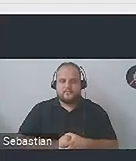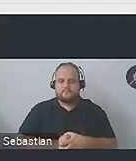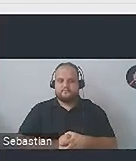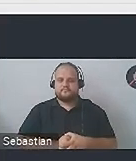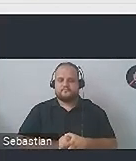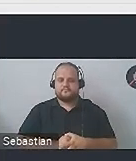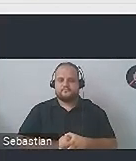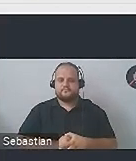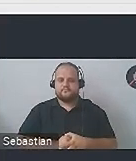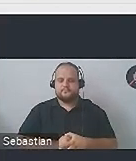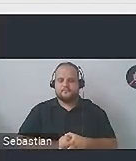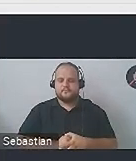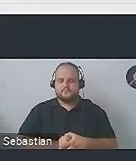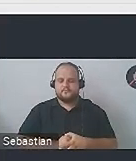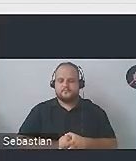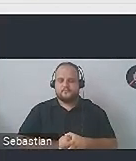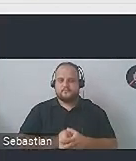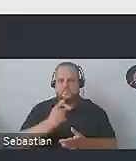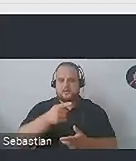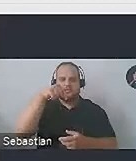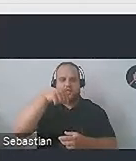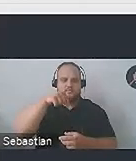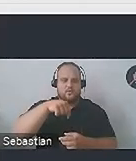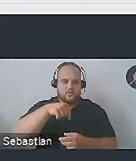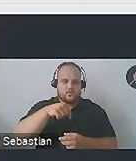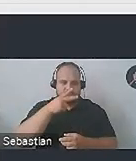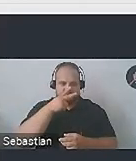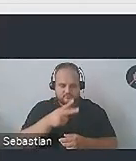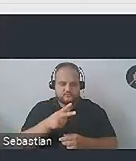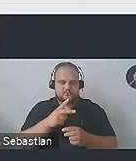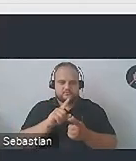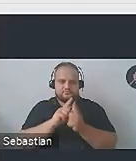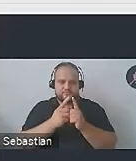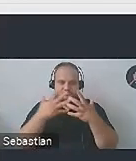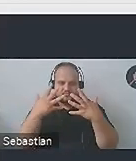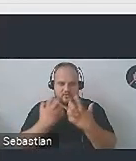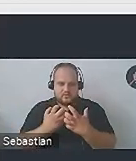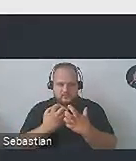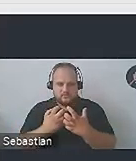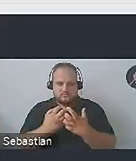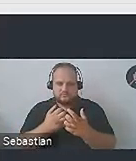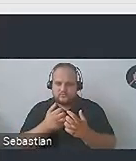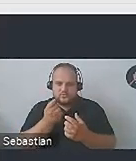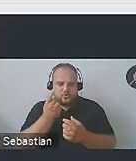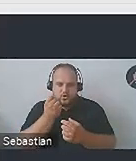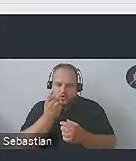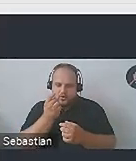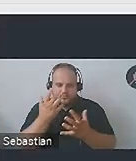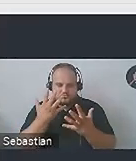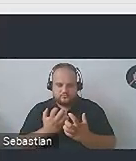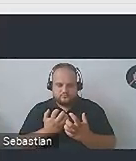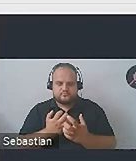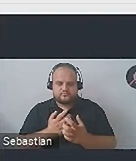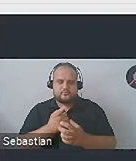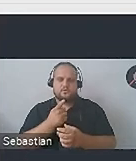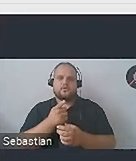W wolnej linii z kolei widać, że przyciemniliśmy kolor. To jest przyciemnienie o kilka tonów zaledwie i to